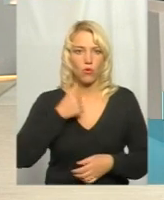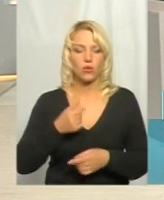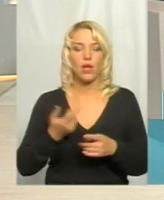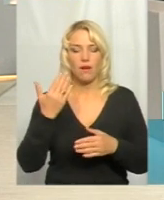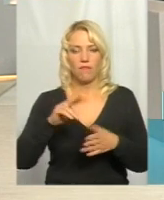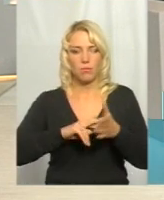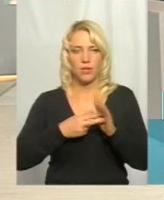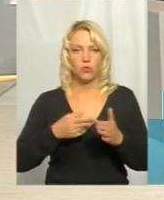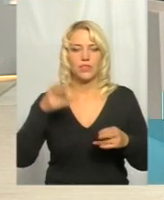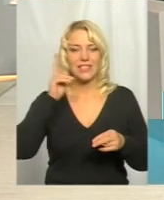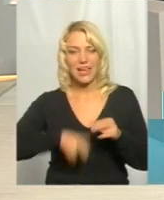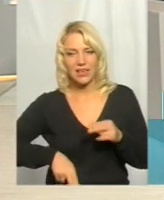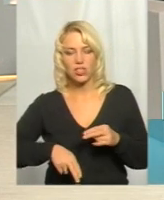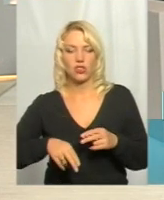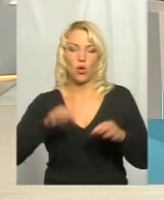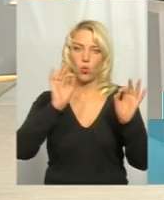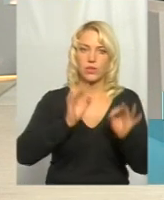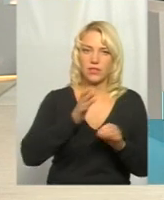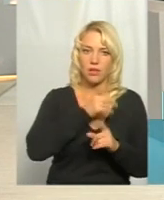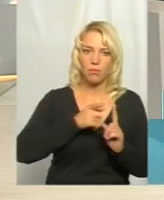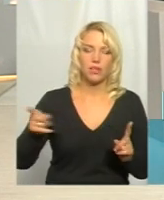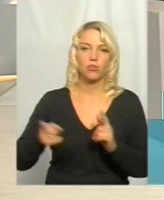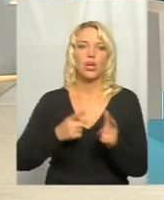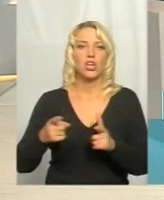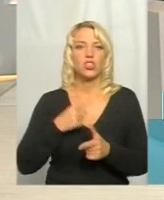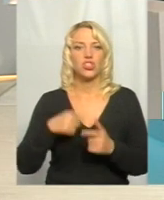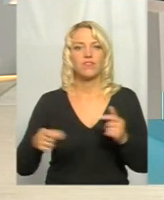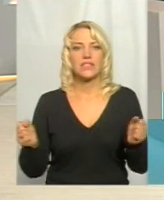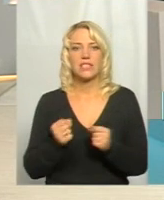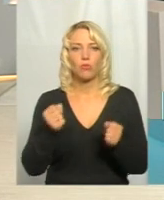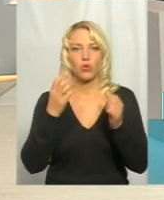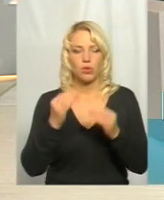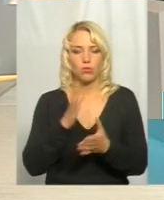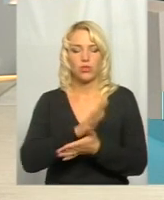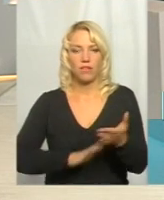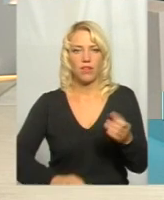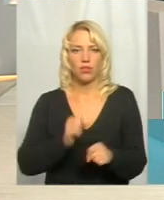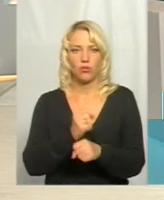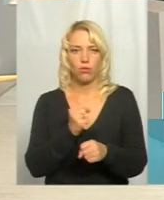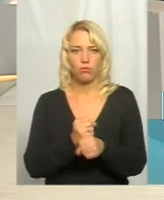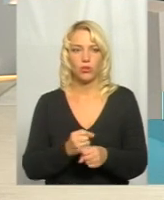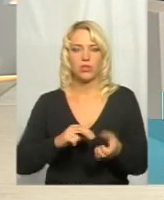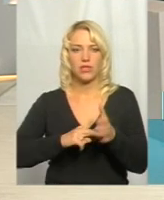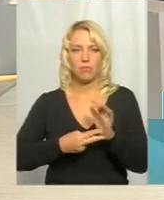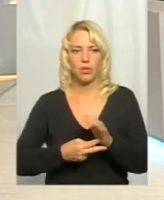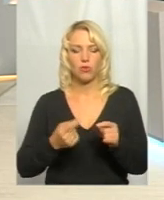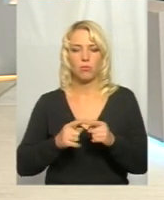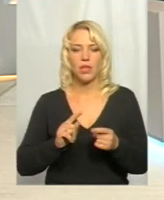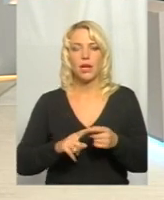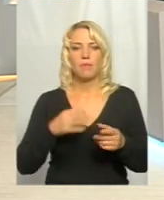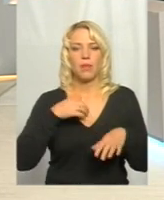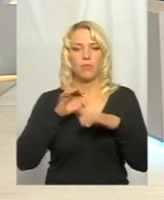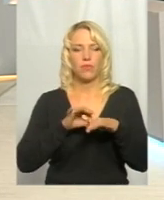закінчити в осінній період, чи в зимку теж можуть тривати ще ці роботи? Запланували ми з підрядчиками ввели